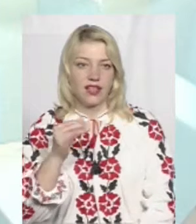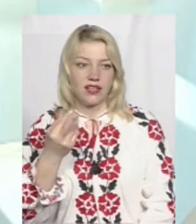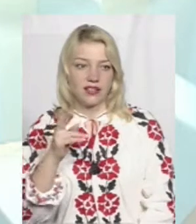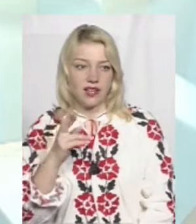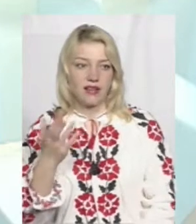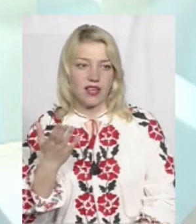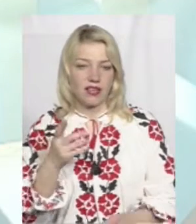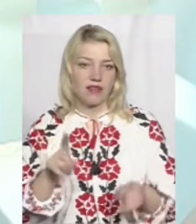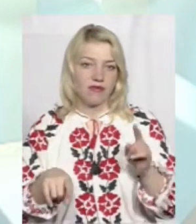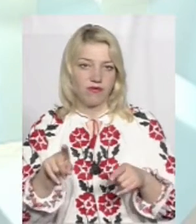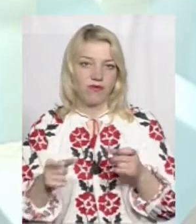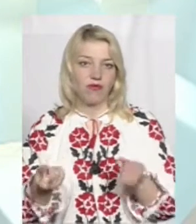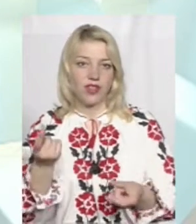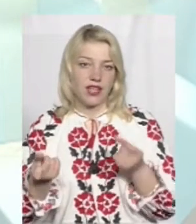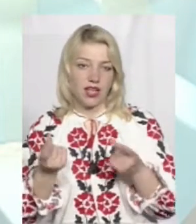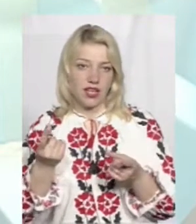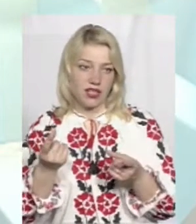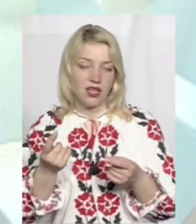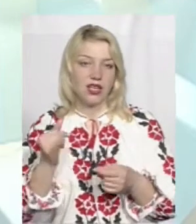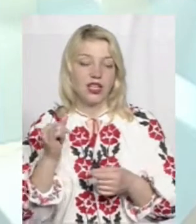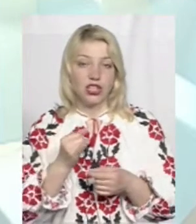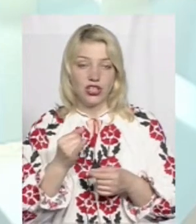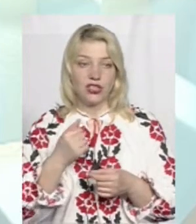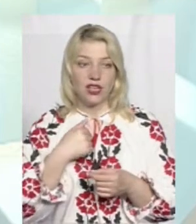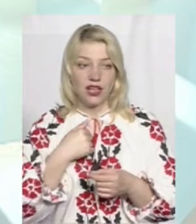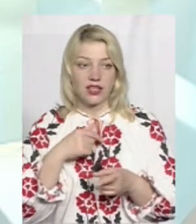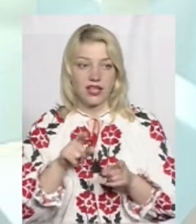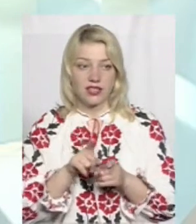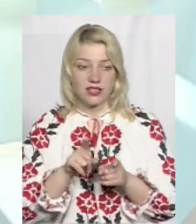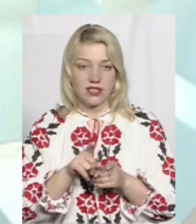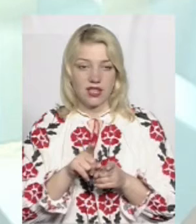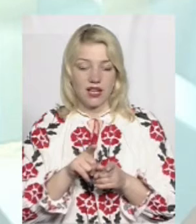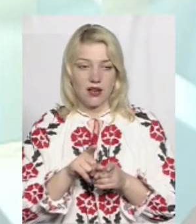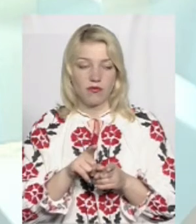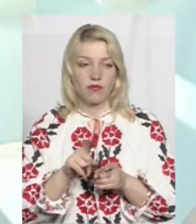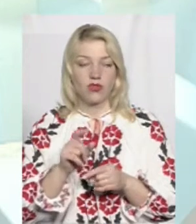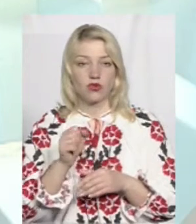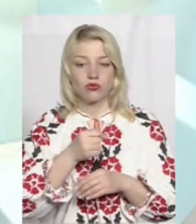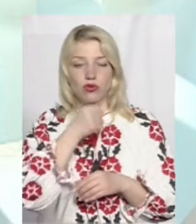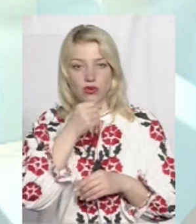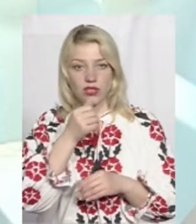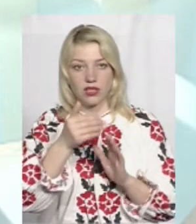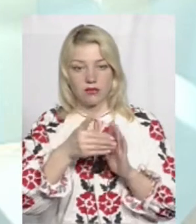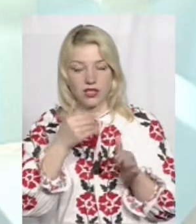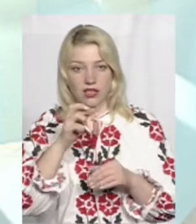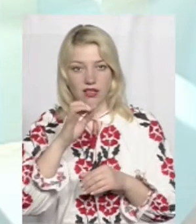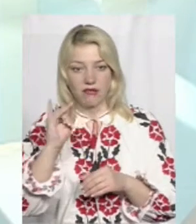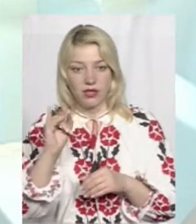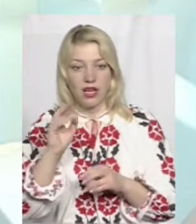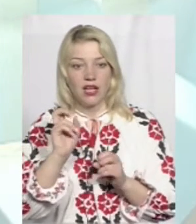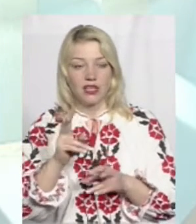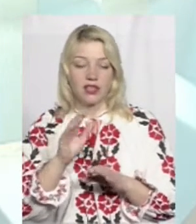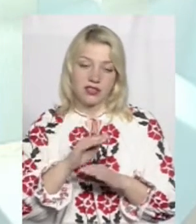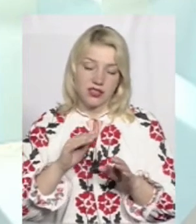певною періодичністю виникає. І я так само захонкав би, в першу чергу, дорослих, тому що в діти